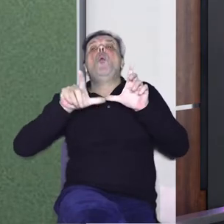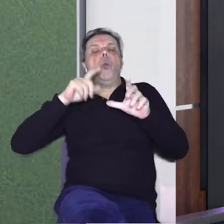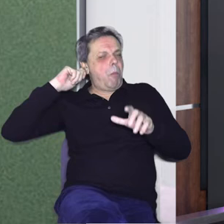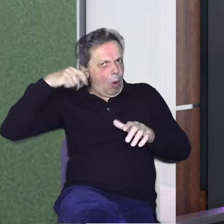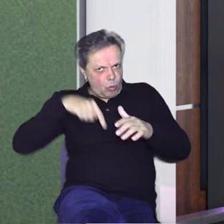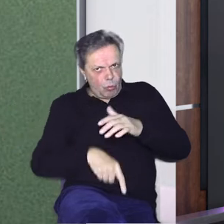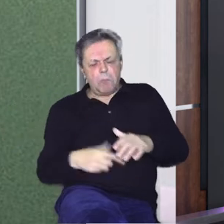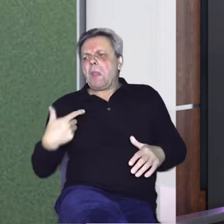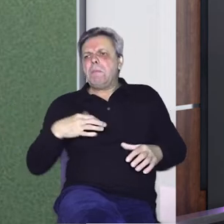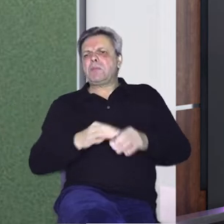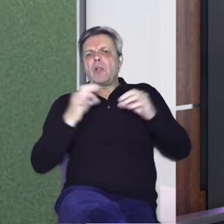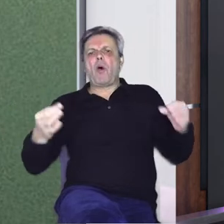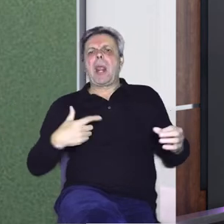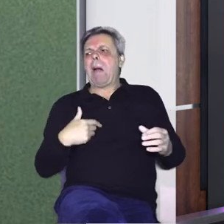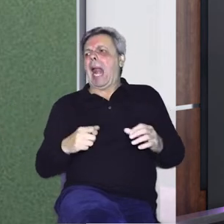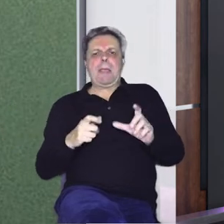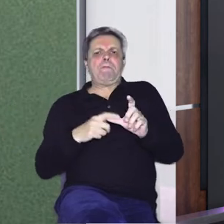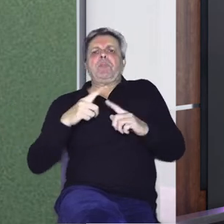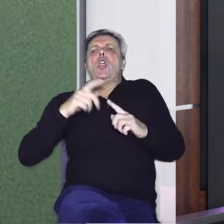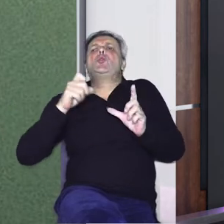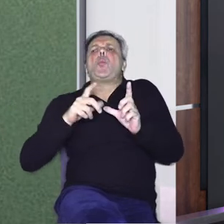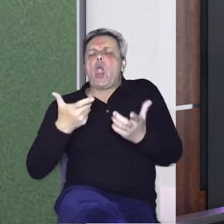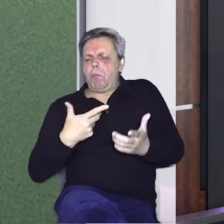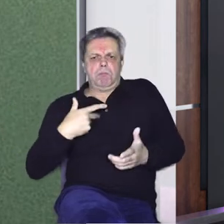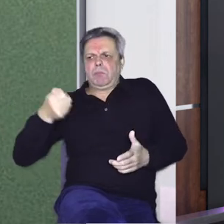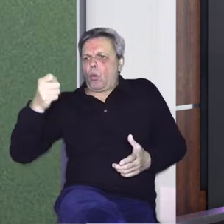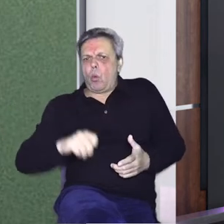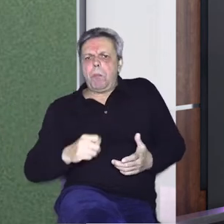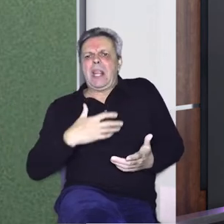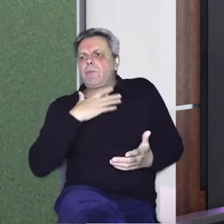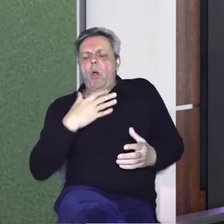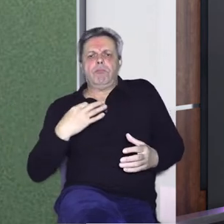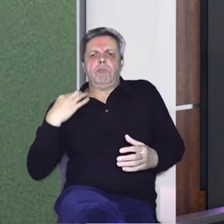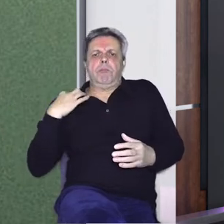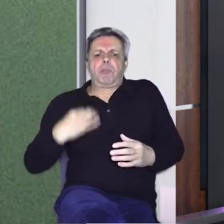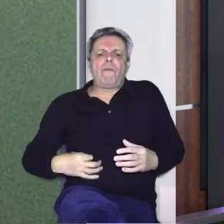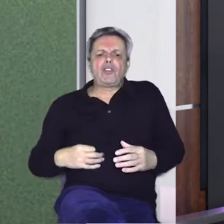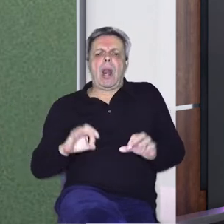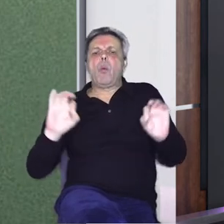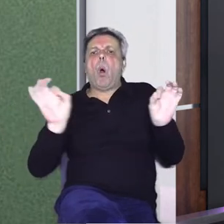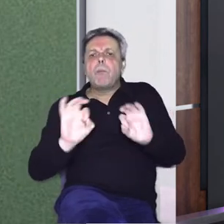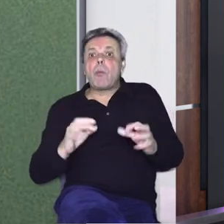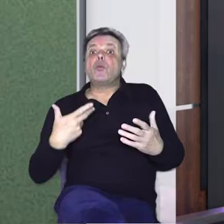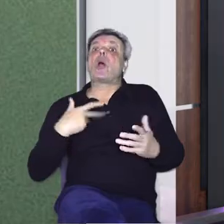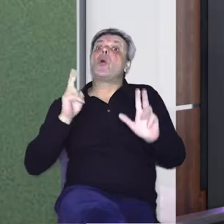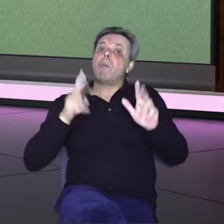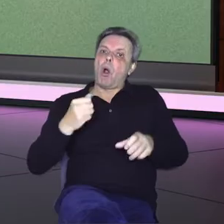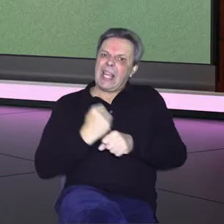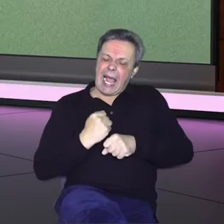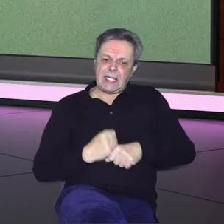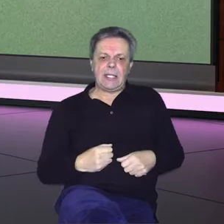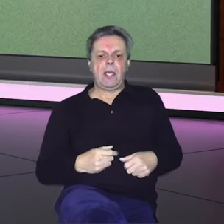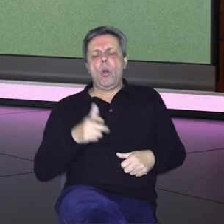krenuli, otvorili smo taj mali studio, uz pomoć škole smo i kupili neku baš profesionalnu opremu s kojom smo mogli raditi.